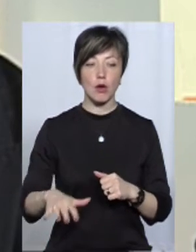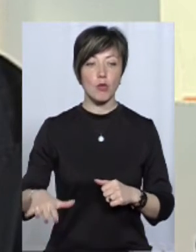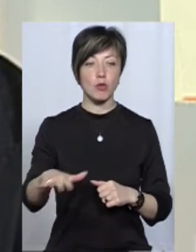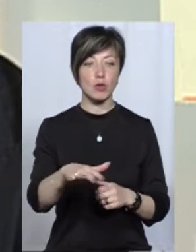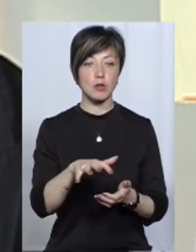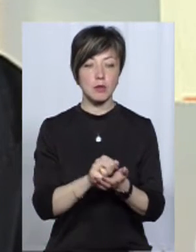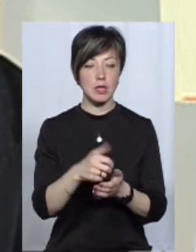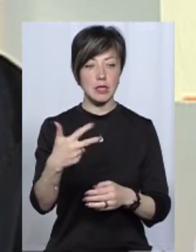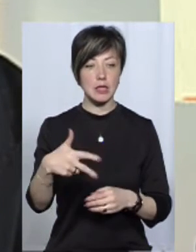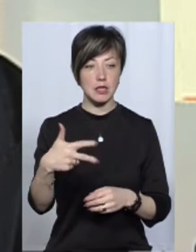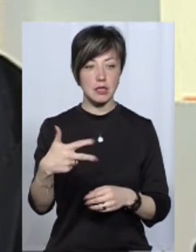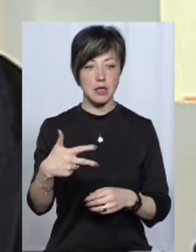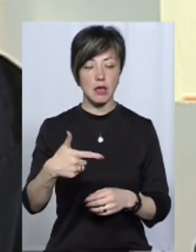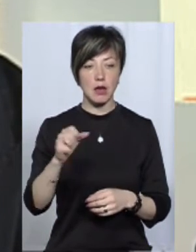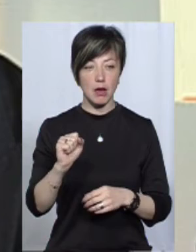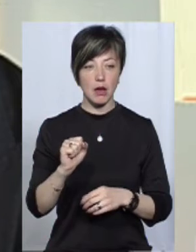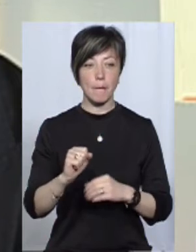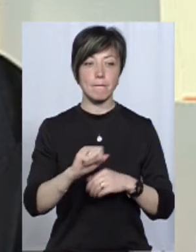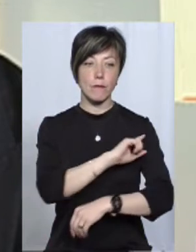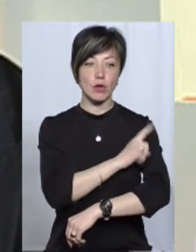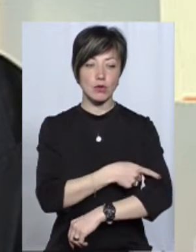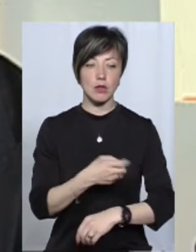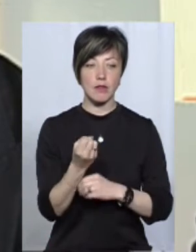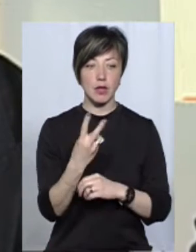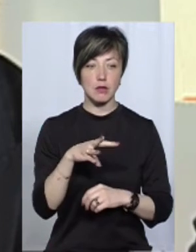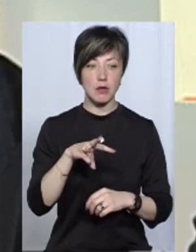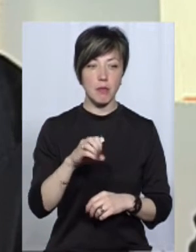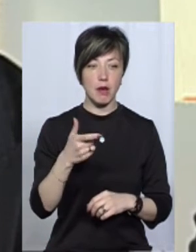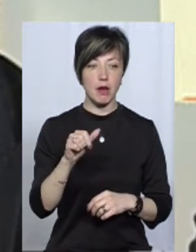Її площа буде займати 30 гектарів і потужністю 12 мегагатів.